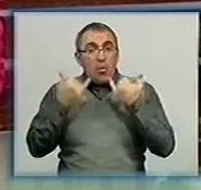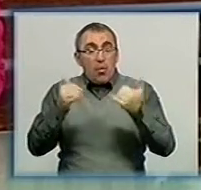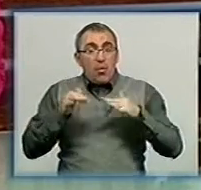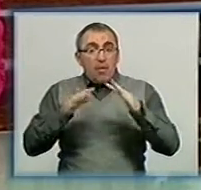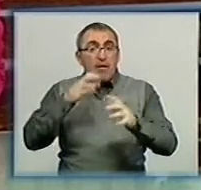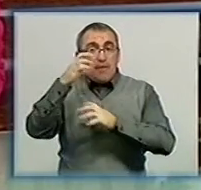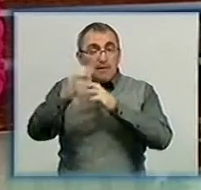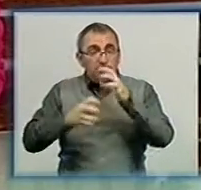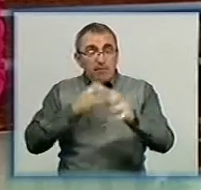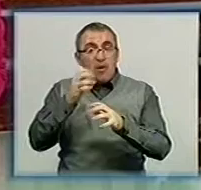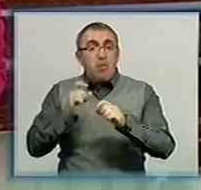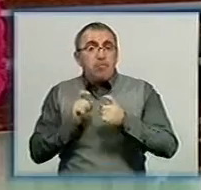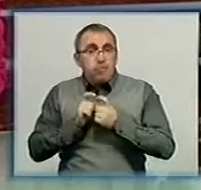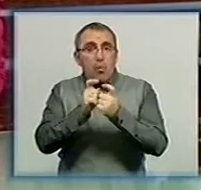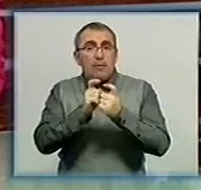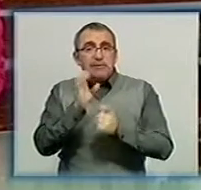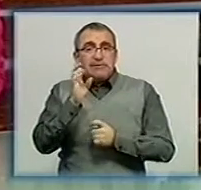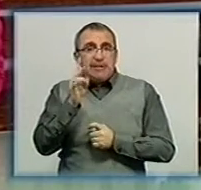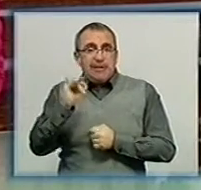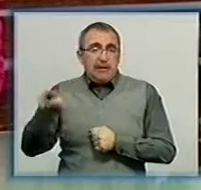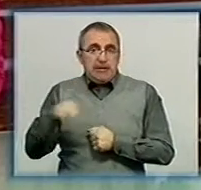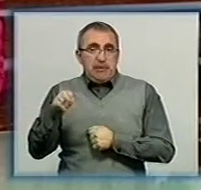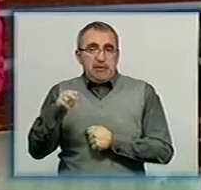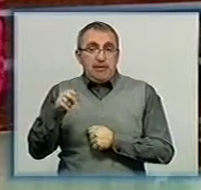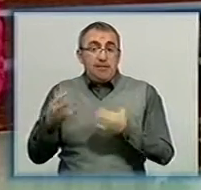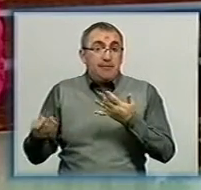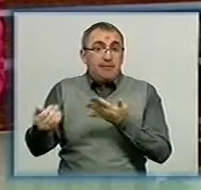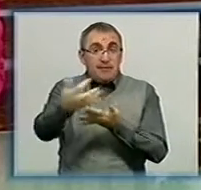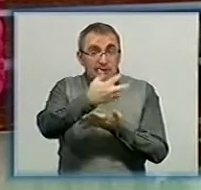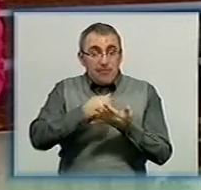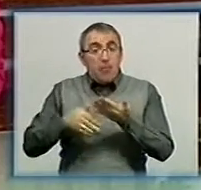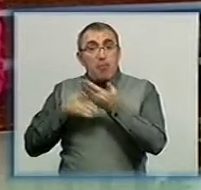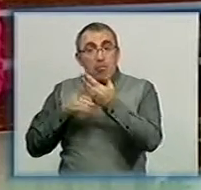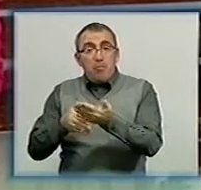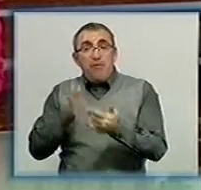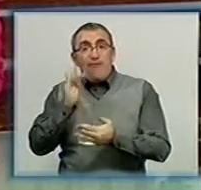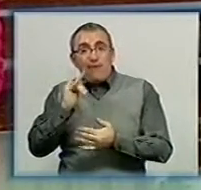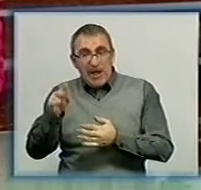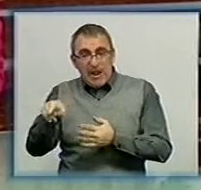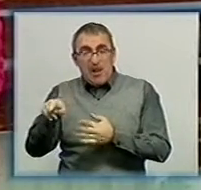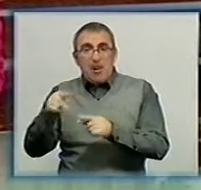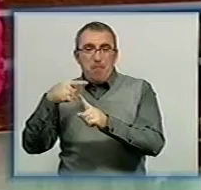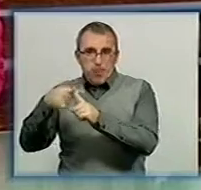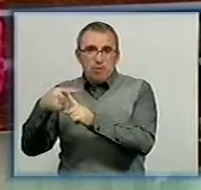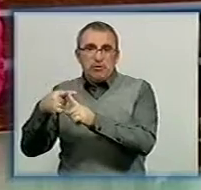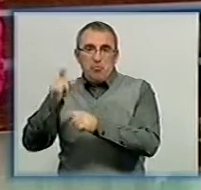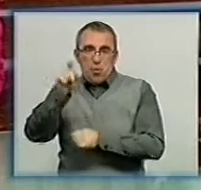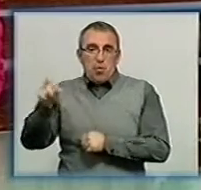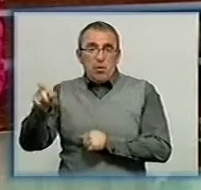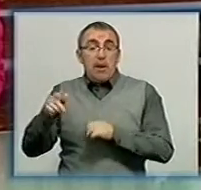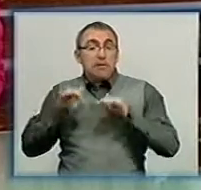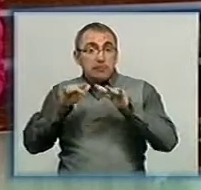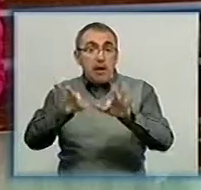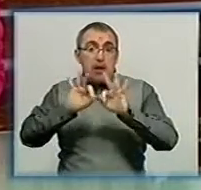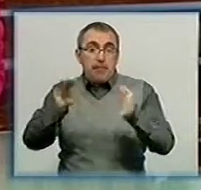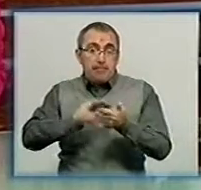до Всесвітнього дня боротьби зі снідом. Всі зібрані кошти направлять на допомогу вілпозитивним людям. Подробиці про захід розповість